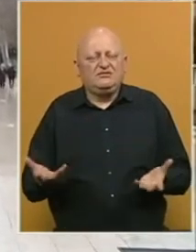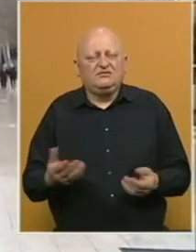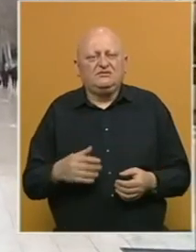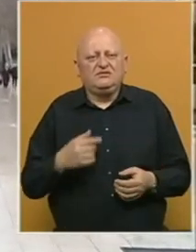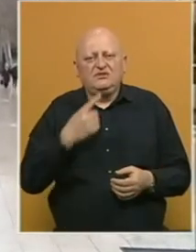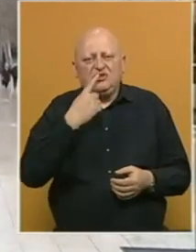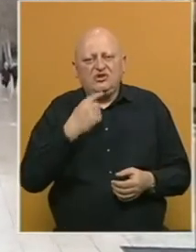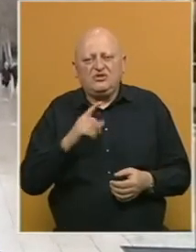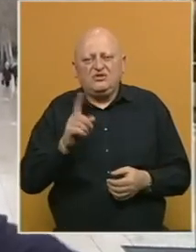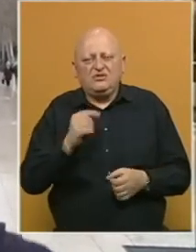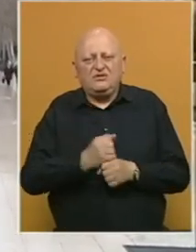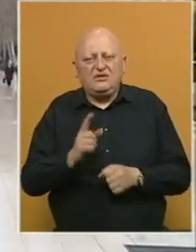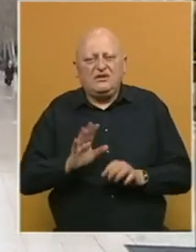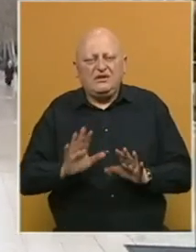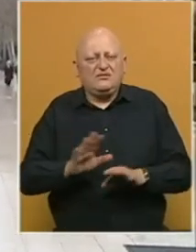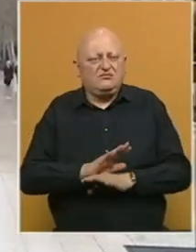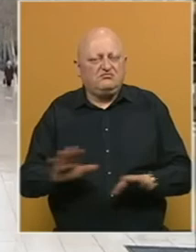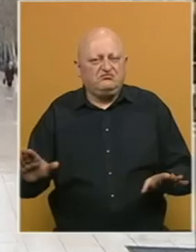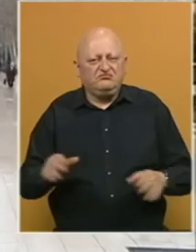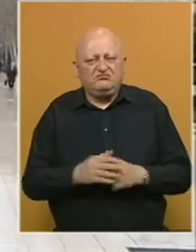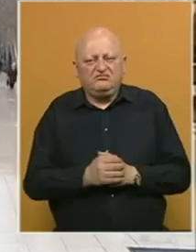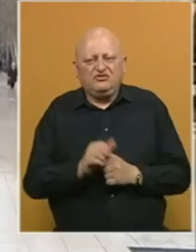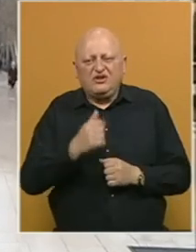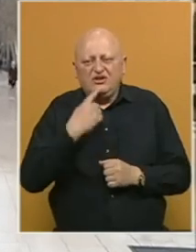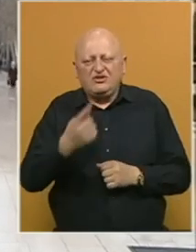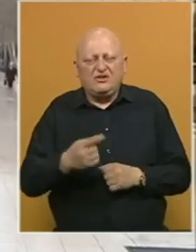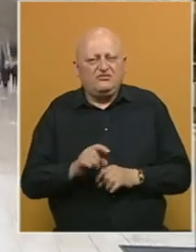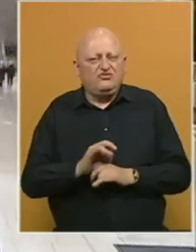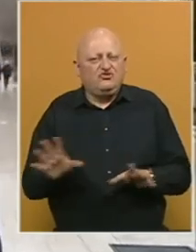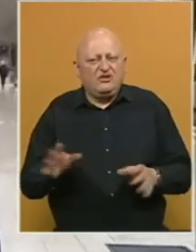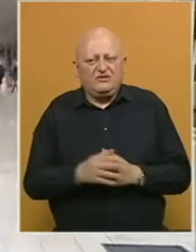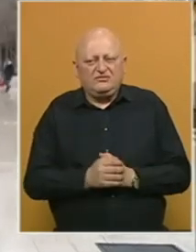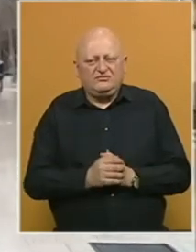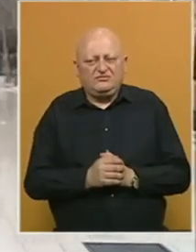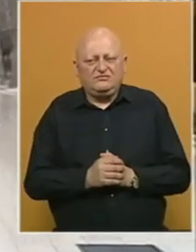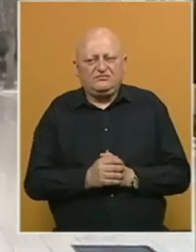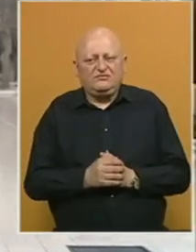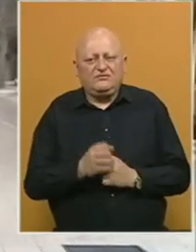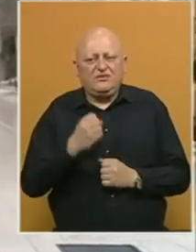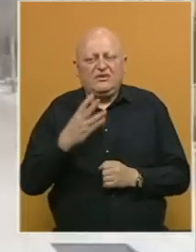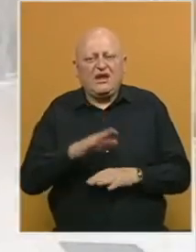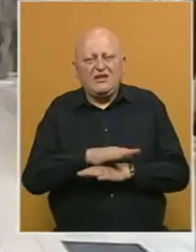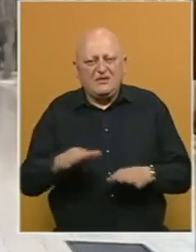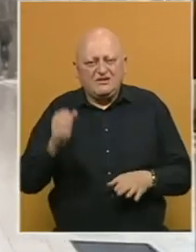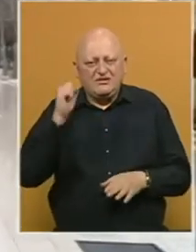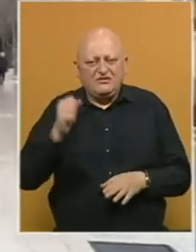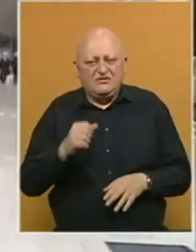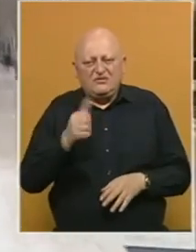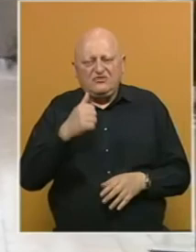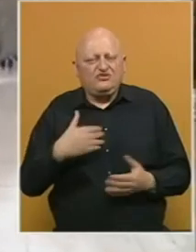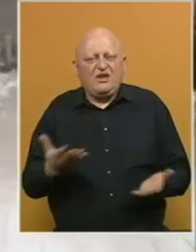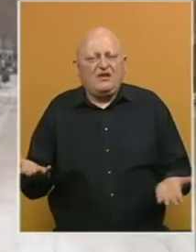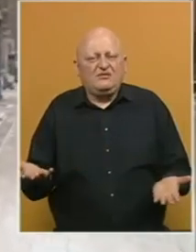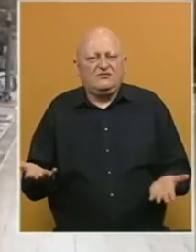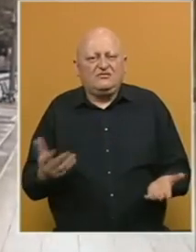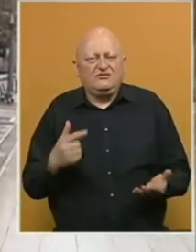šećer ne rade, dođeš gori i vratili se. Šta su vam rekli? Ništa. Kad prestane štrajka. Šta ću? Ne mereš